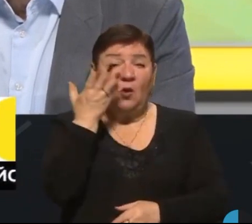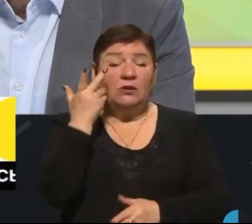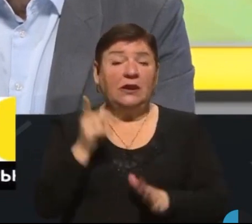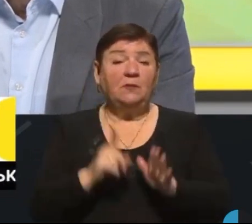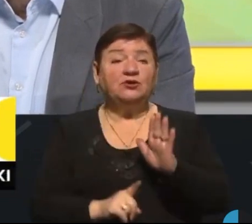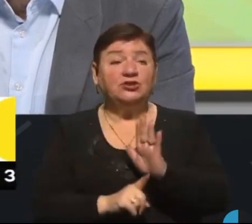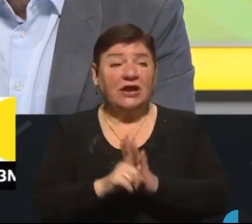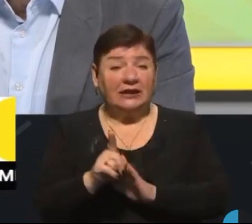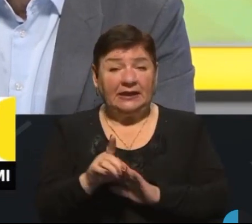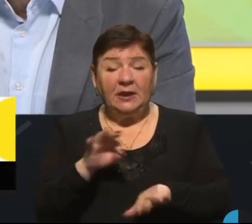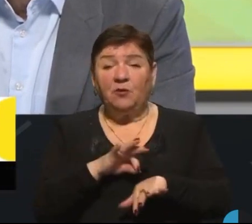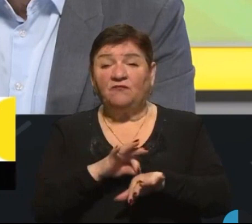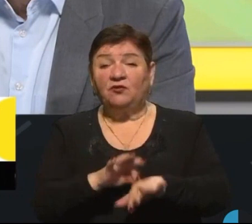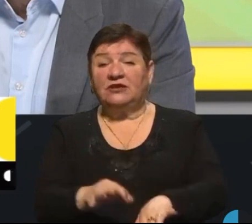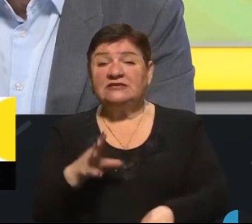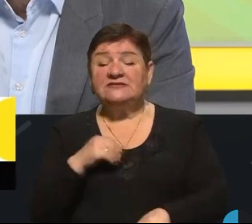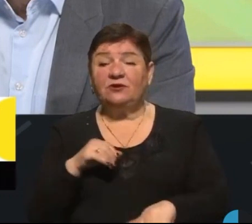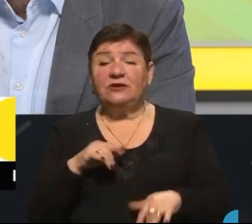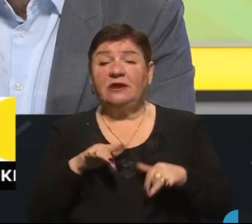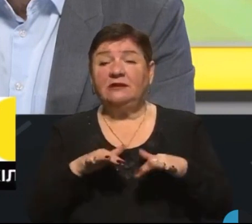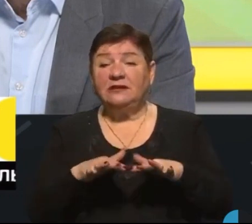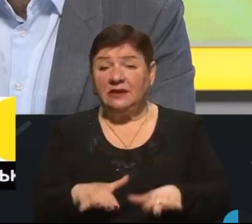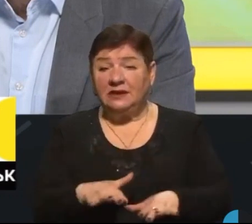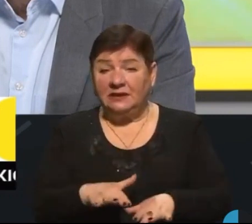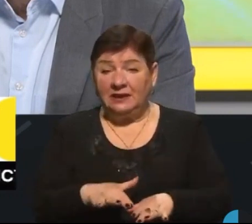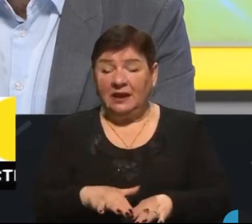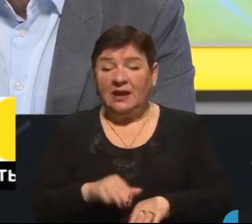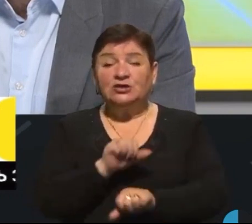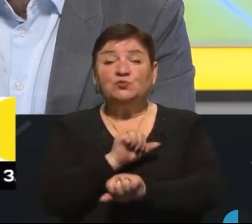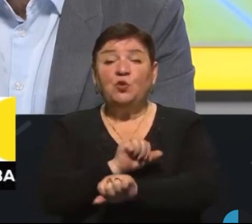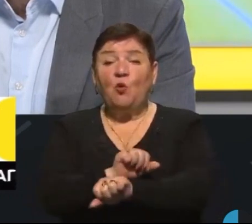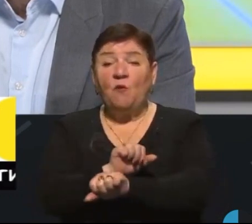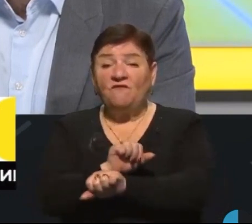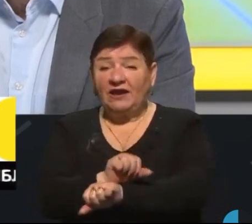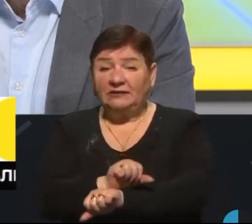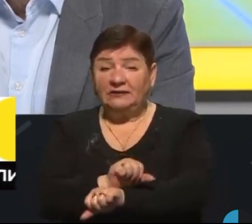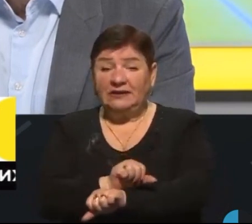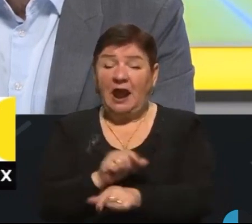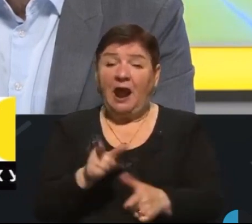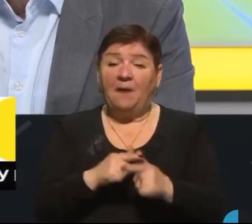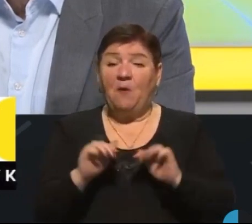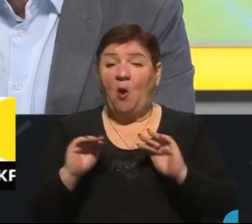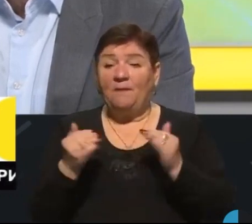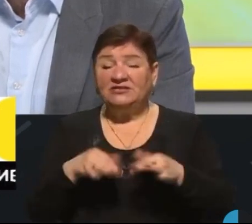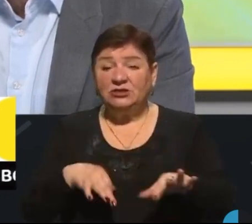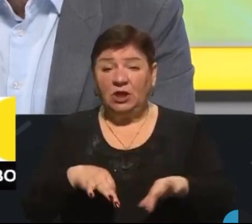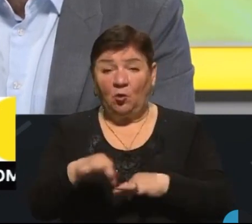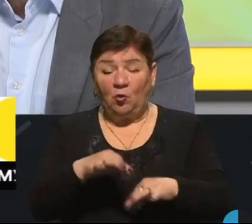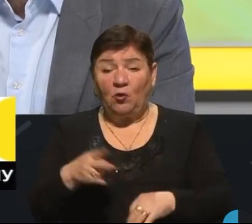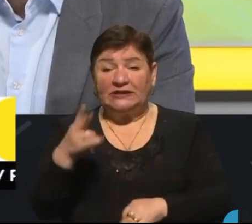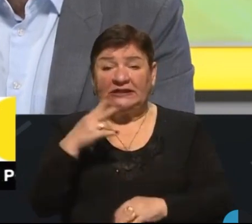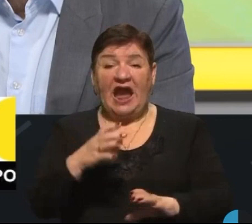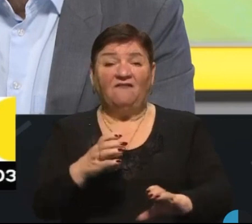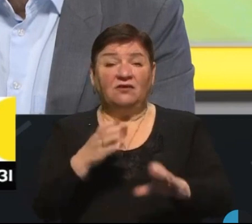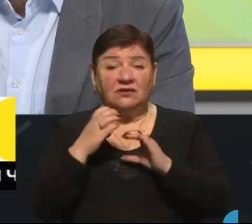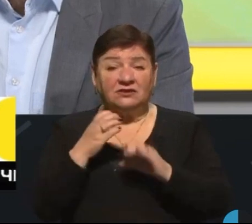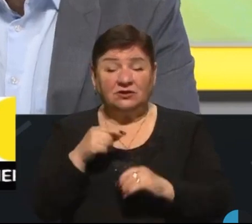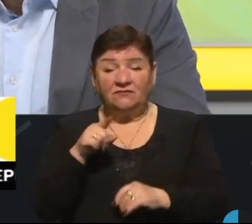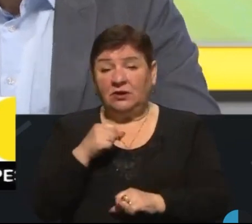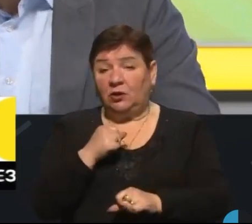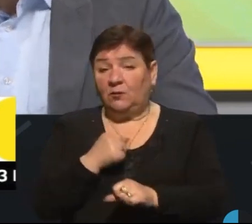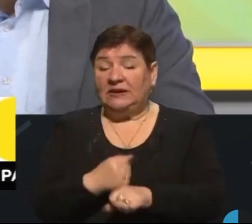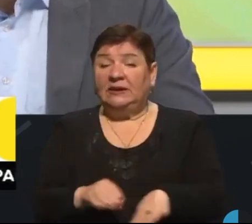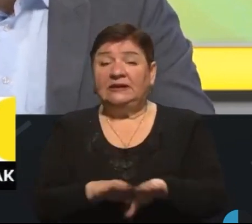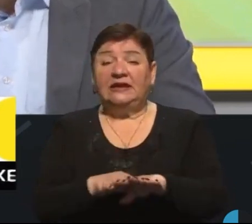починали і проводили свої дії з блокування або обмеження руху для вантажівок, вони вчиняли